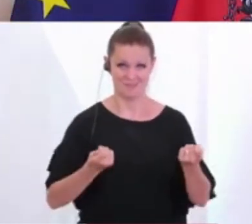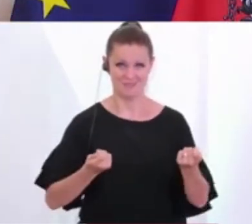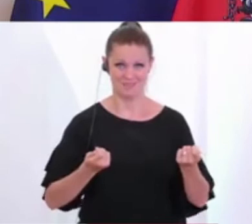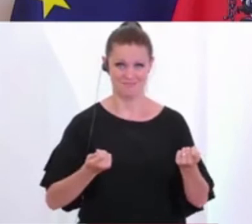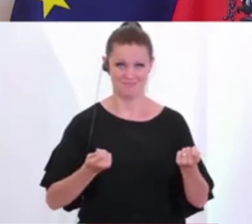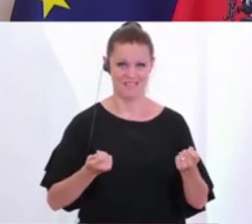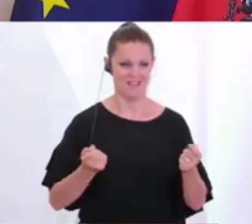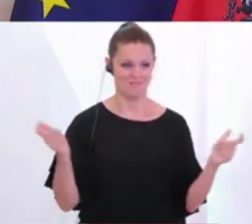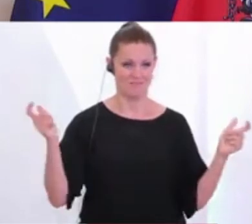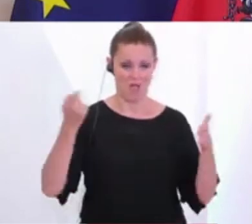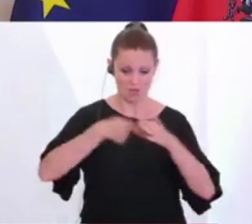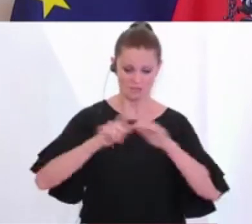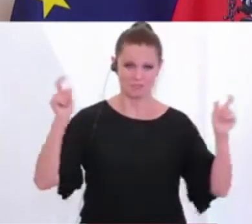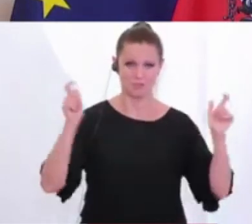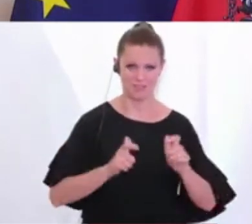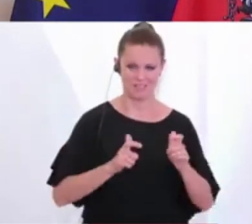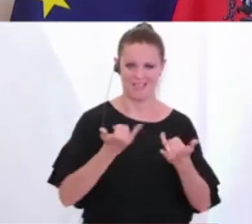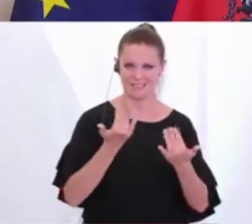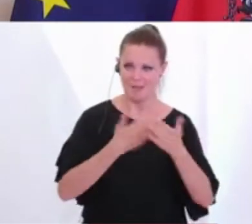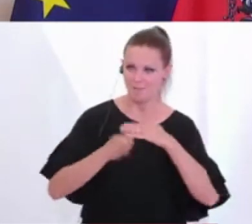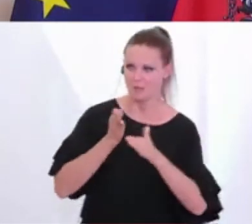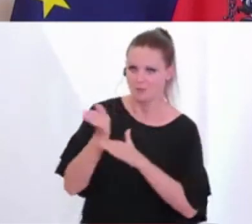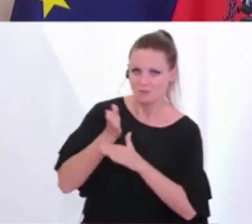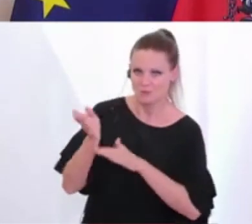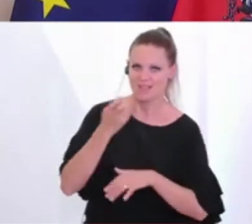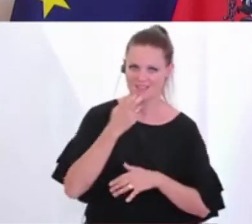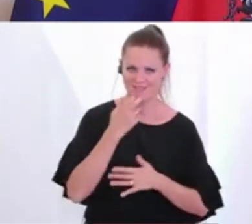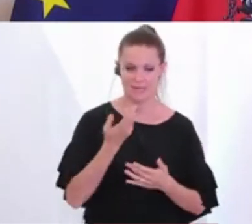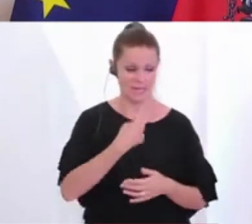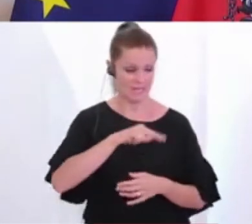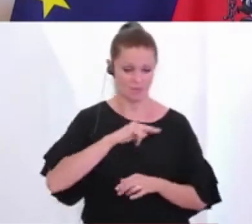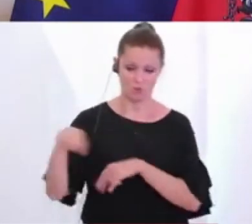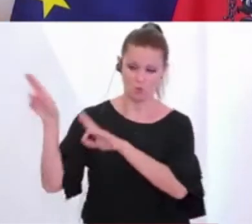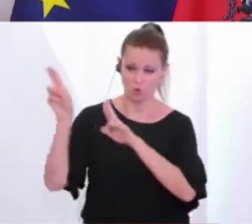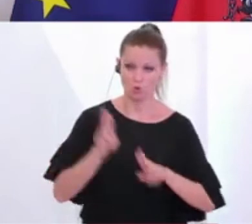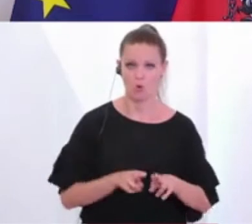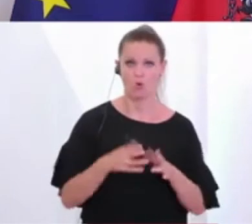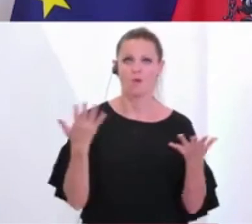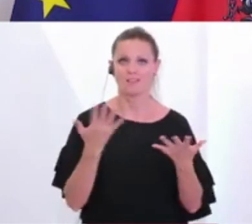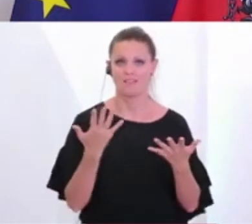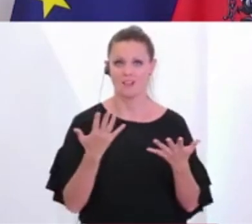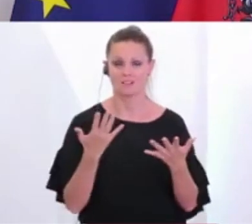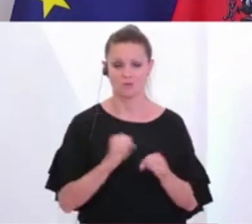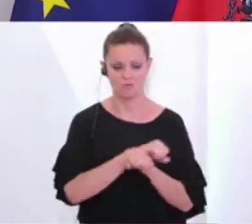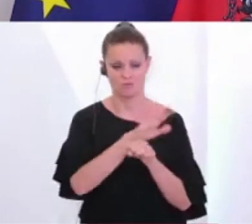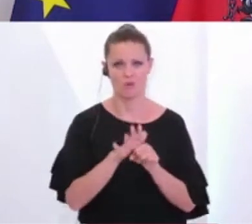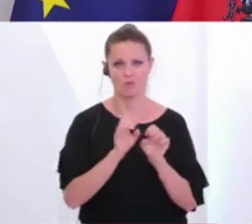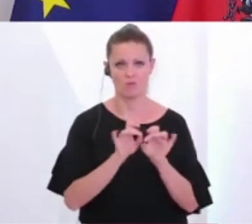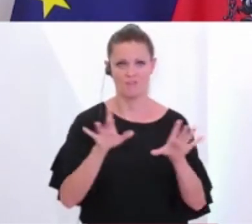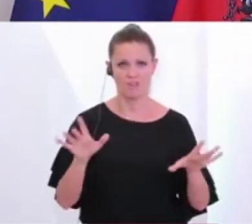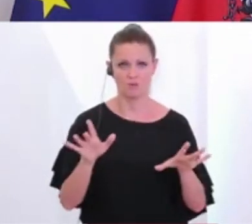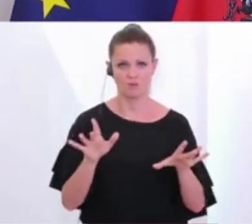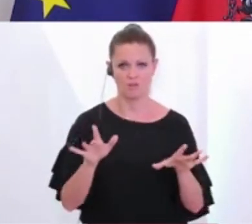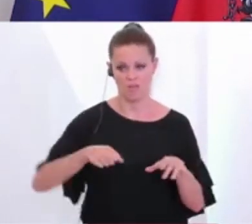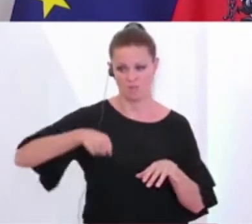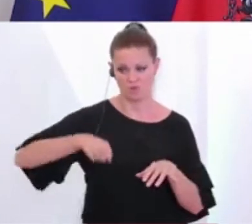den Ausgangsbeschränkungen. Das große Risiko bei der Rückkehr kann unter Umständen auch das Coronavirus im Gepäck